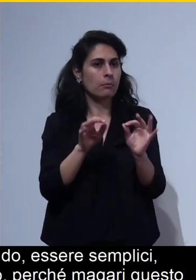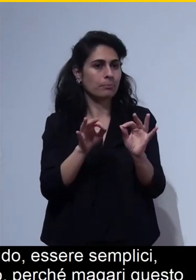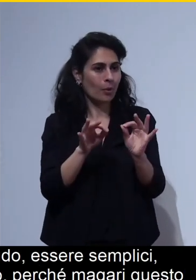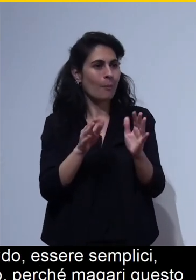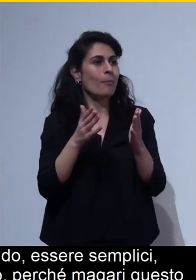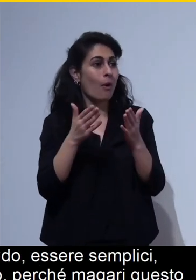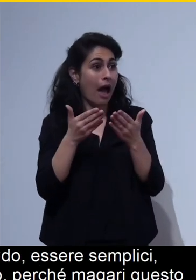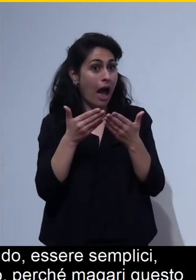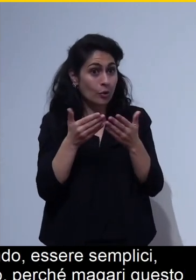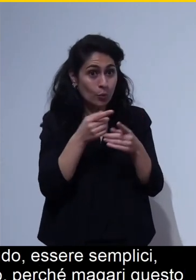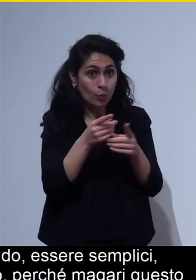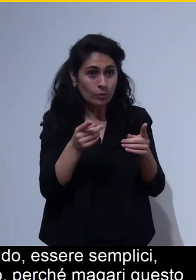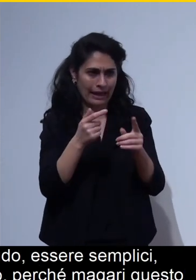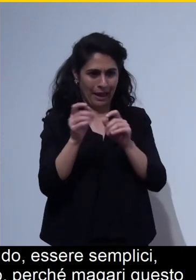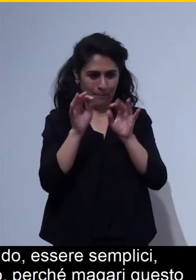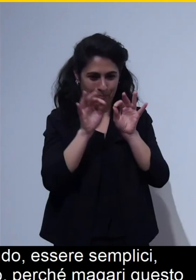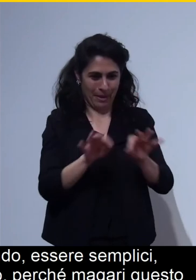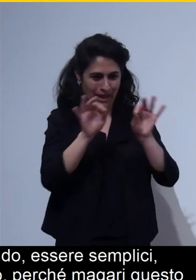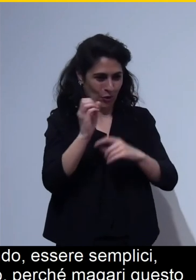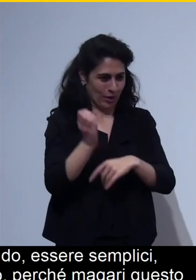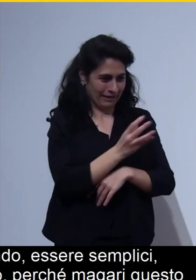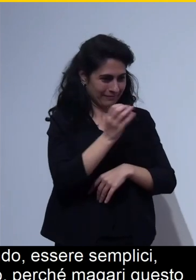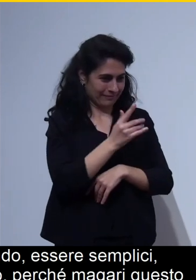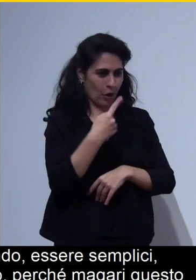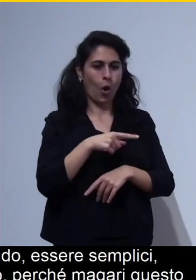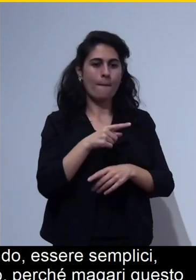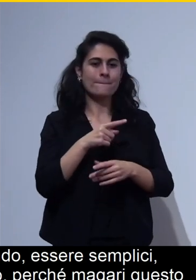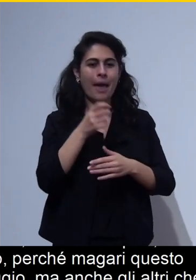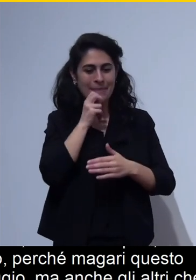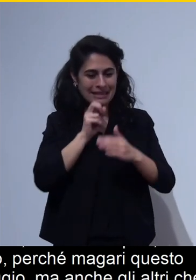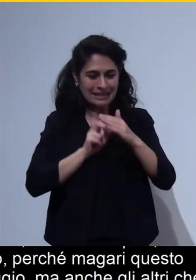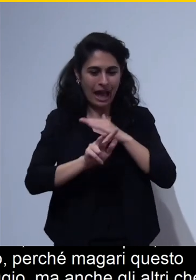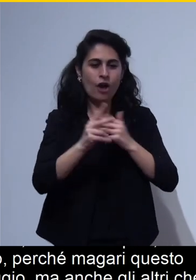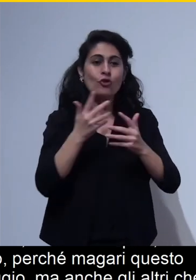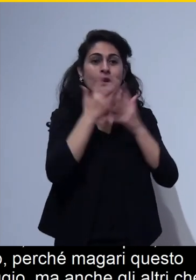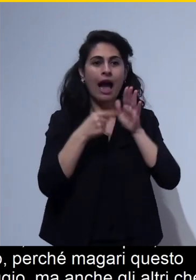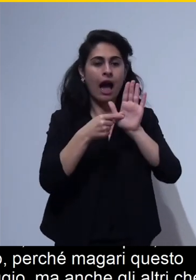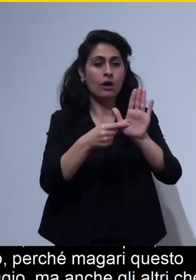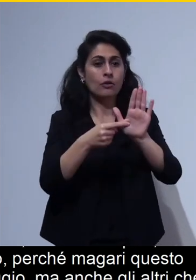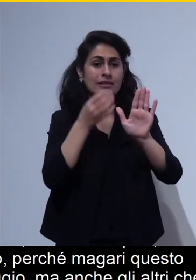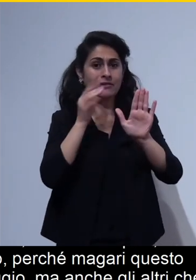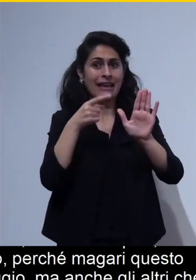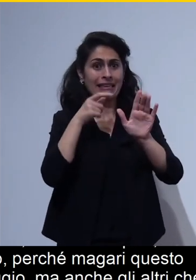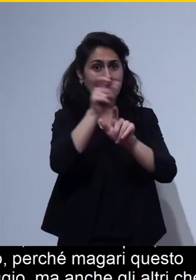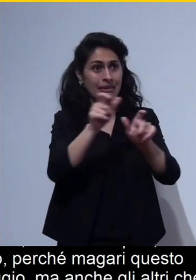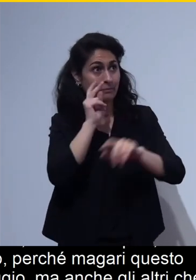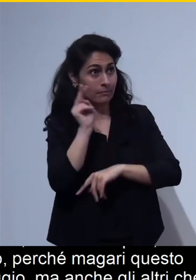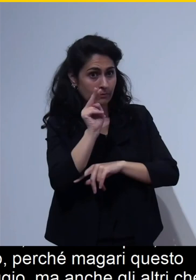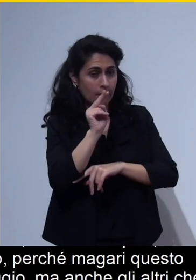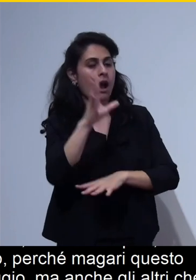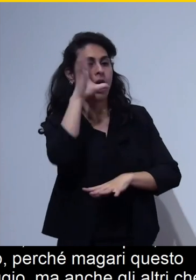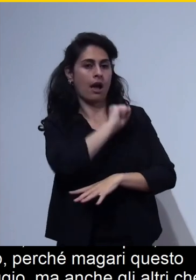il vostro messaggio ma aiuta anche gli altri che vi ascoltano e secondo me a volte ci si dimentica della parte